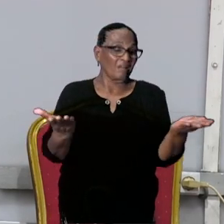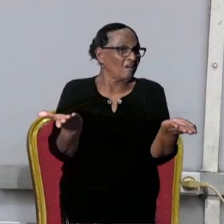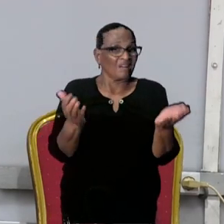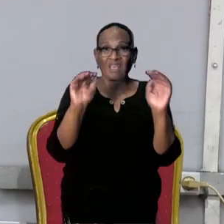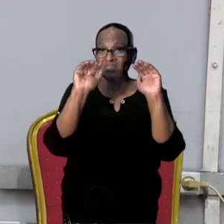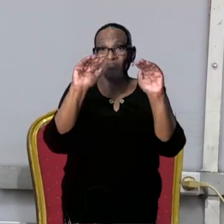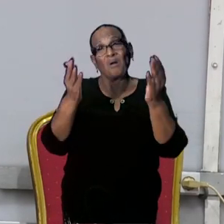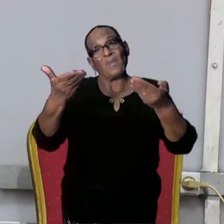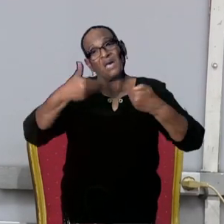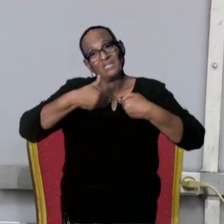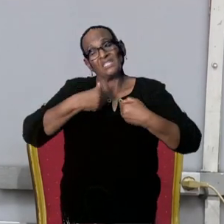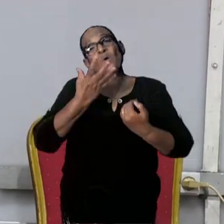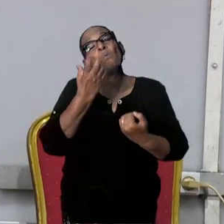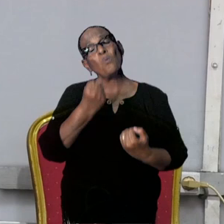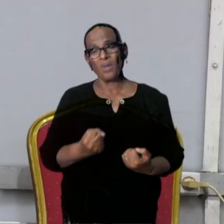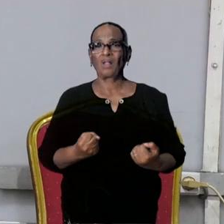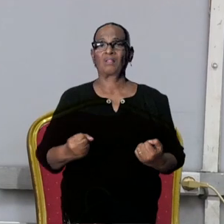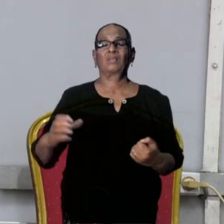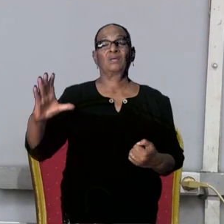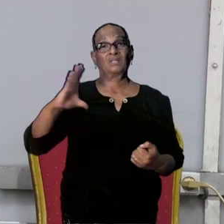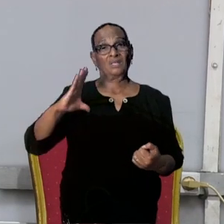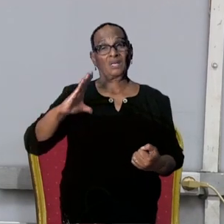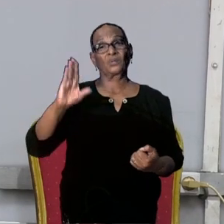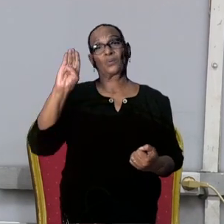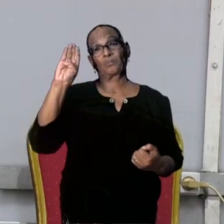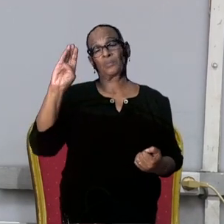informatie. Directeur BOG.